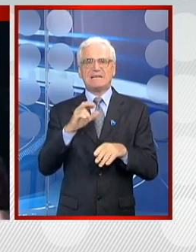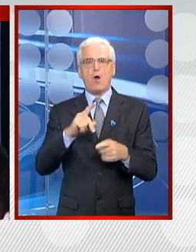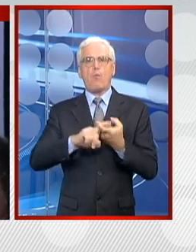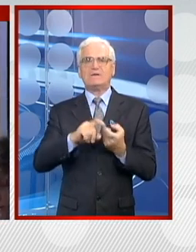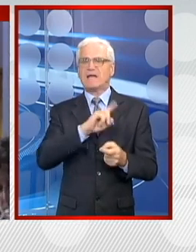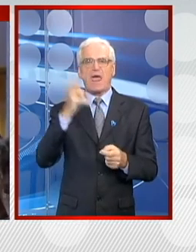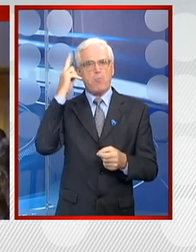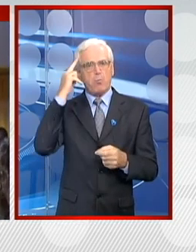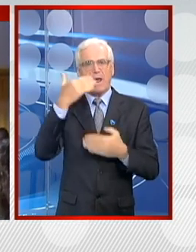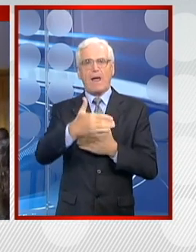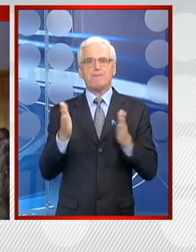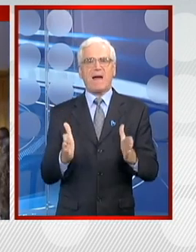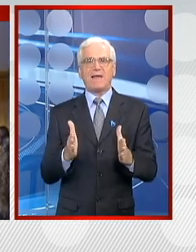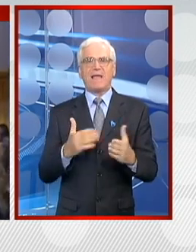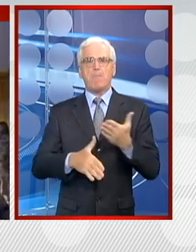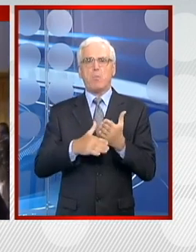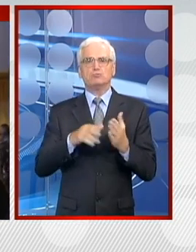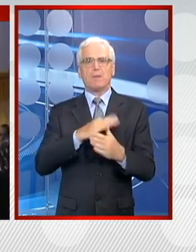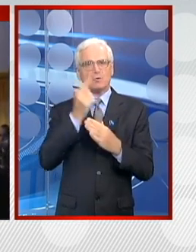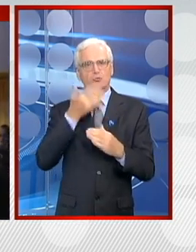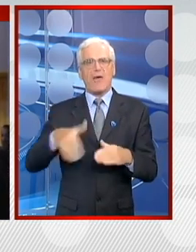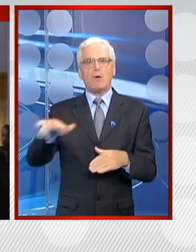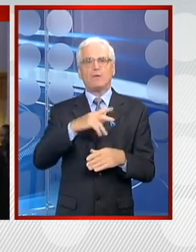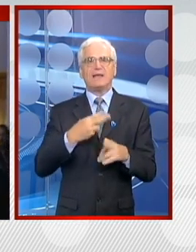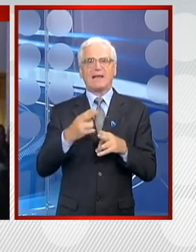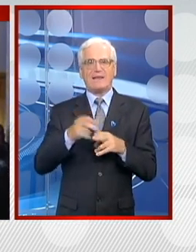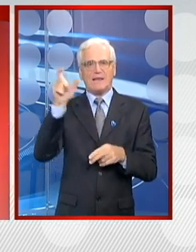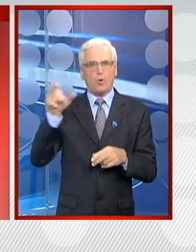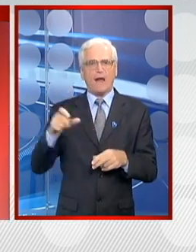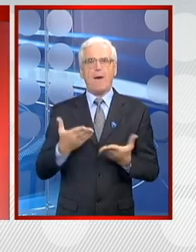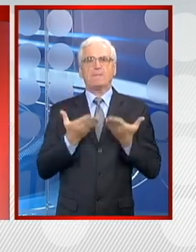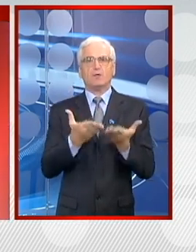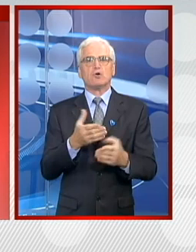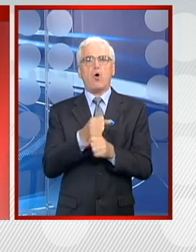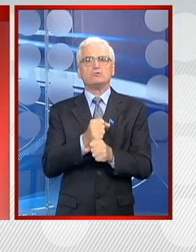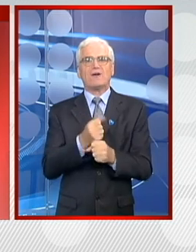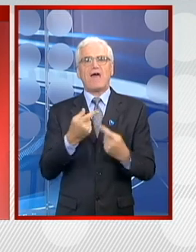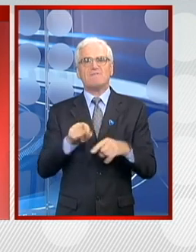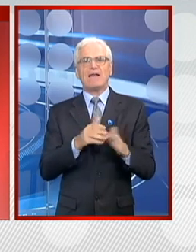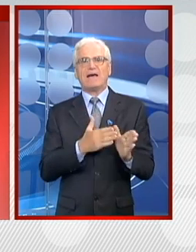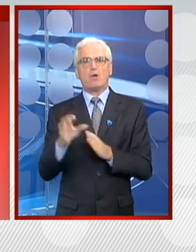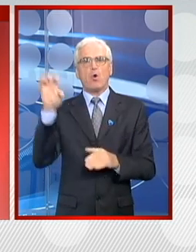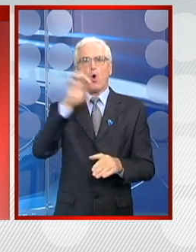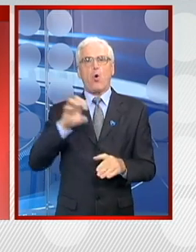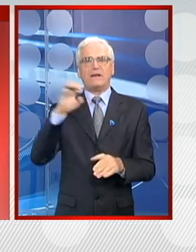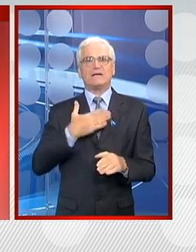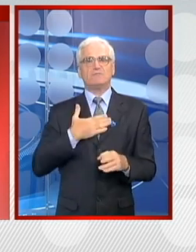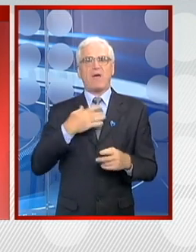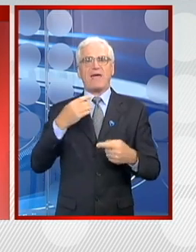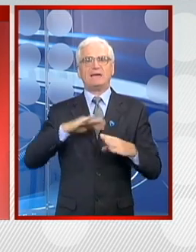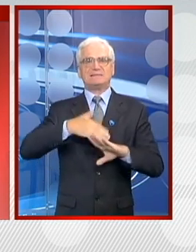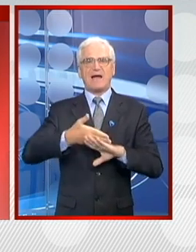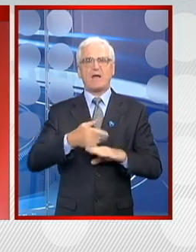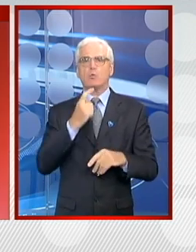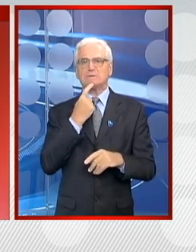nepopularnog paketa pomoći međunarodnih kreditora predložio je održavanje vanrednog kongresa stranke u septembru na